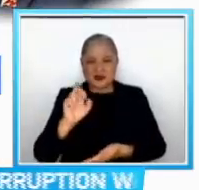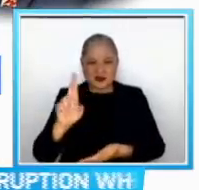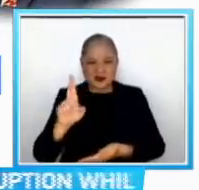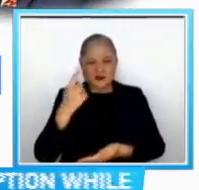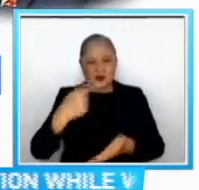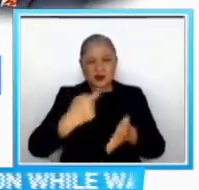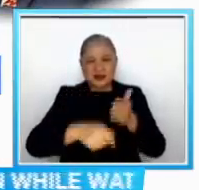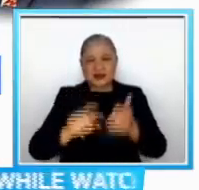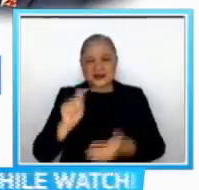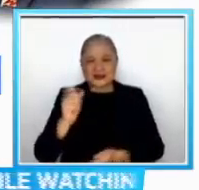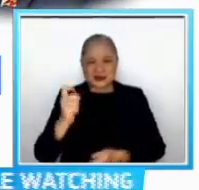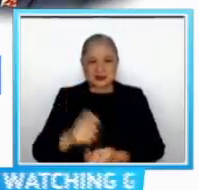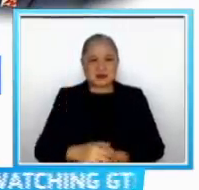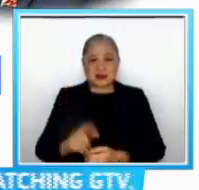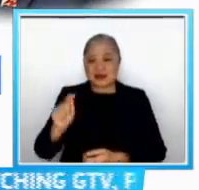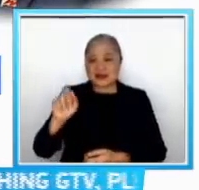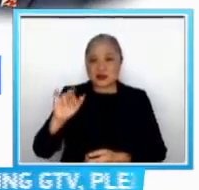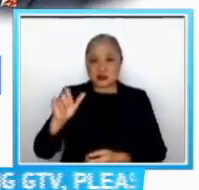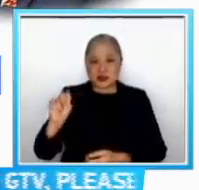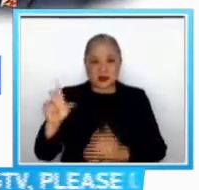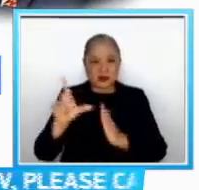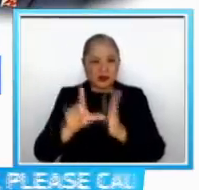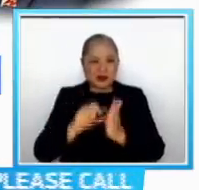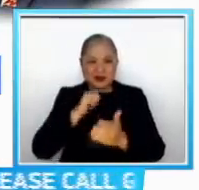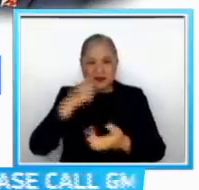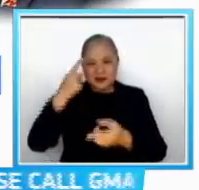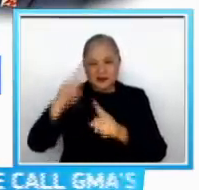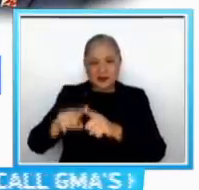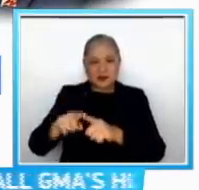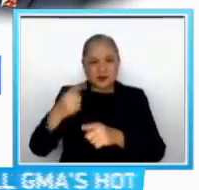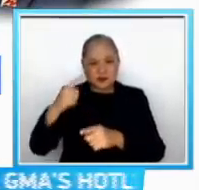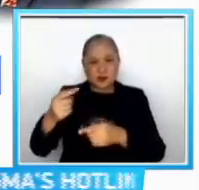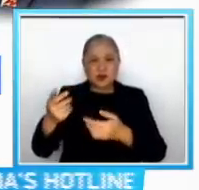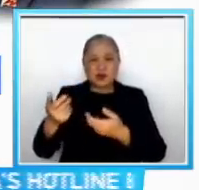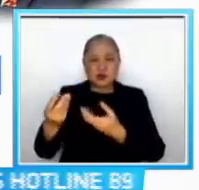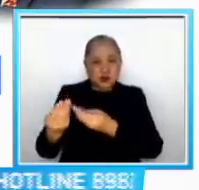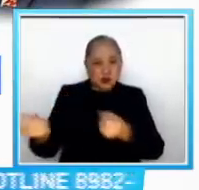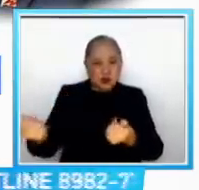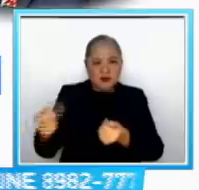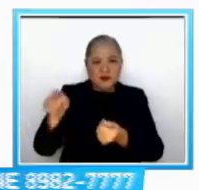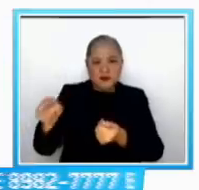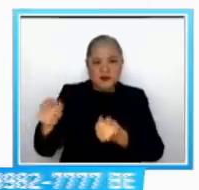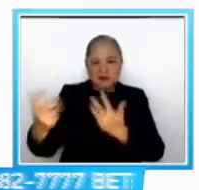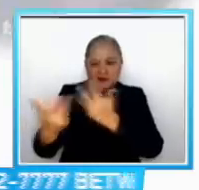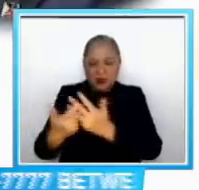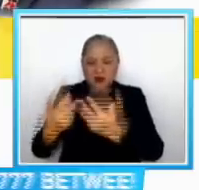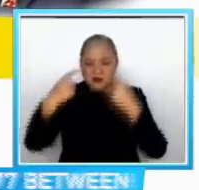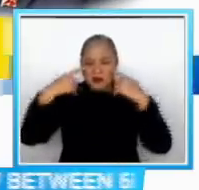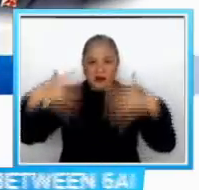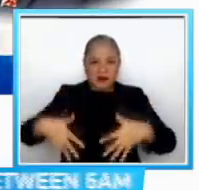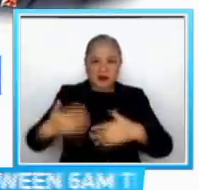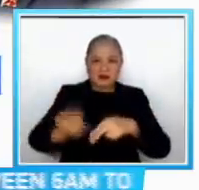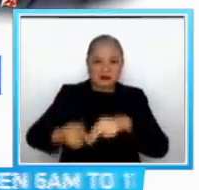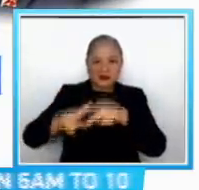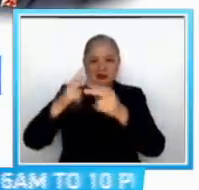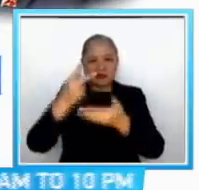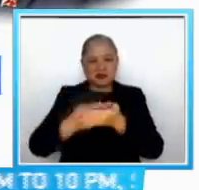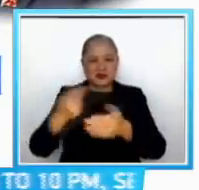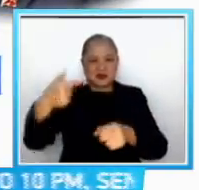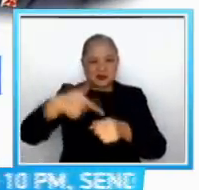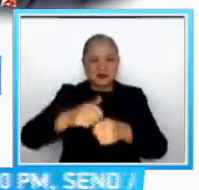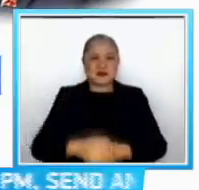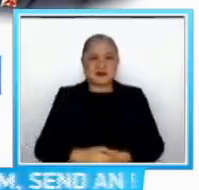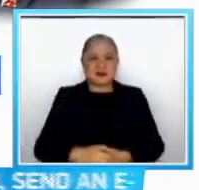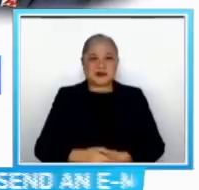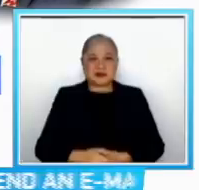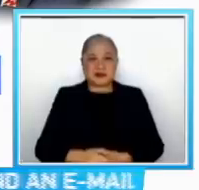ng train law ang gobyerno Para tumugon sa anyay nakakagulat na presyo ng produktong petrolyo Sa katunayan nga Kinikilala raw